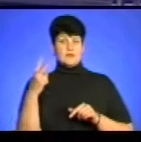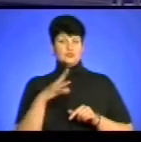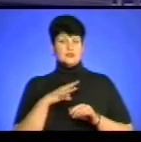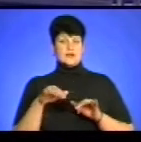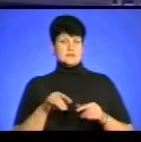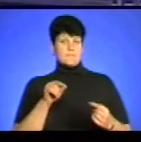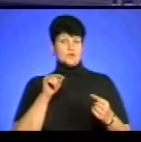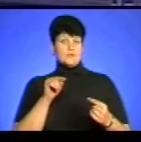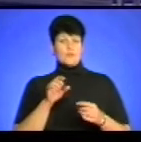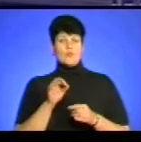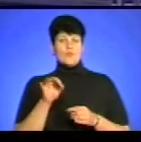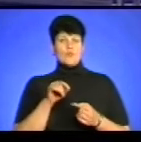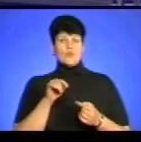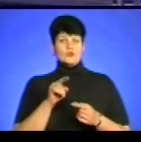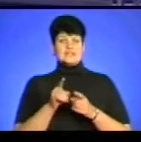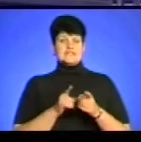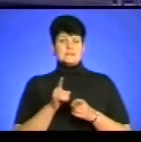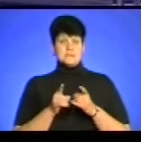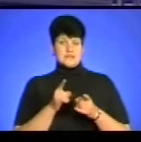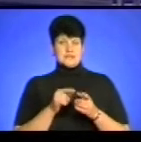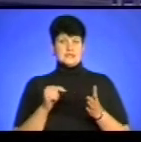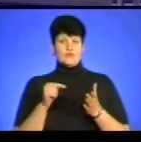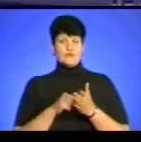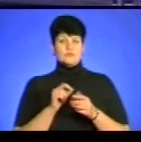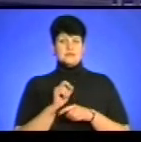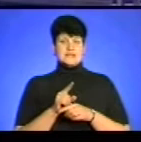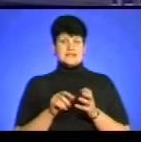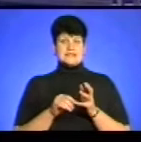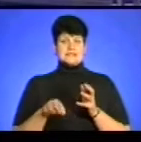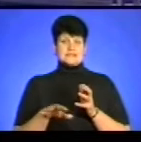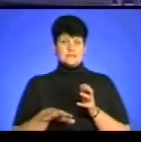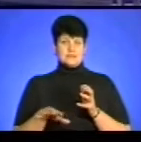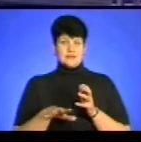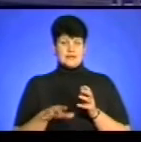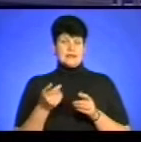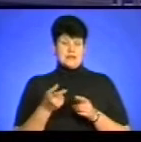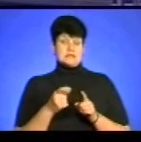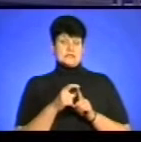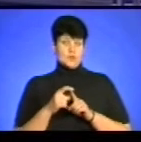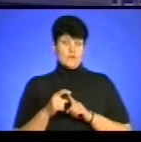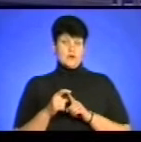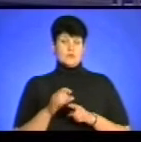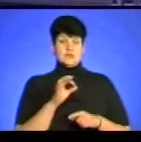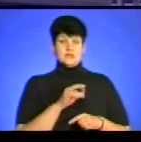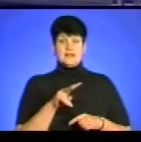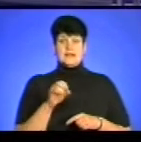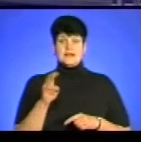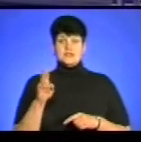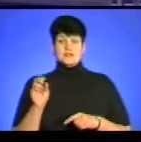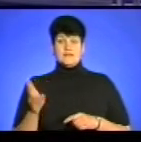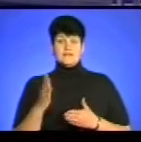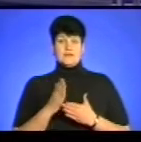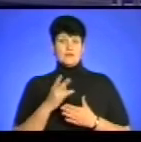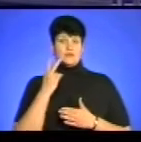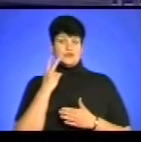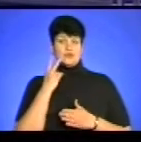протесту проти зміни цільового призначення земельної ділянки, яка, за словами голови профкому навчального закладу Оксани Лешків, знаходиться у постійному